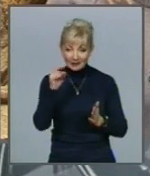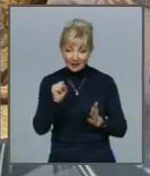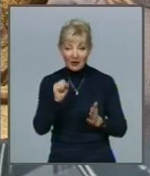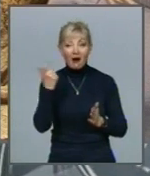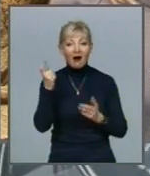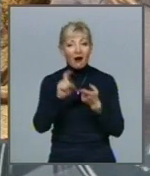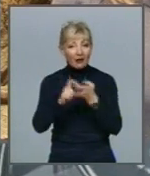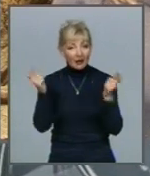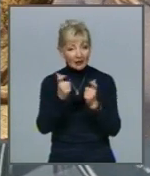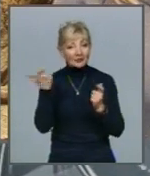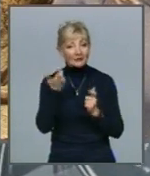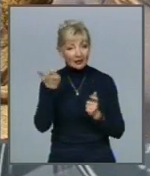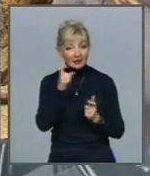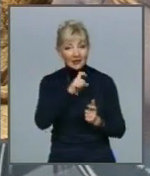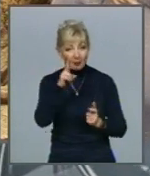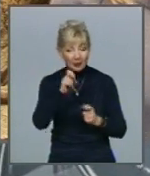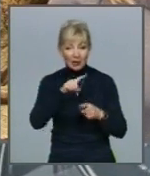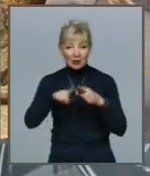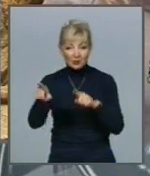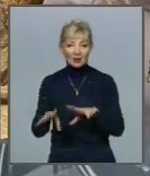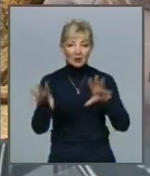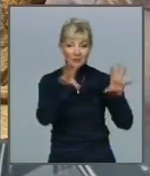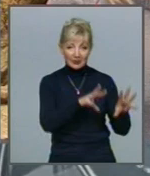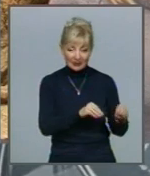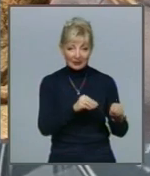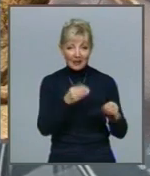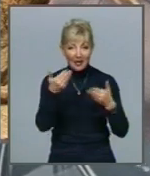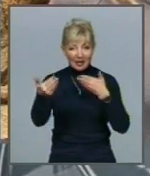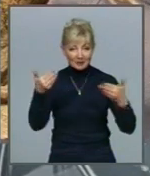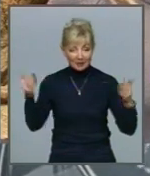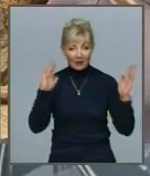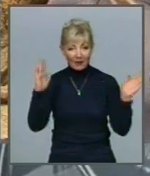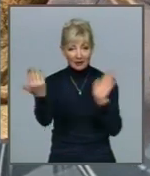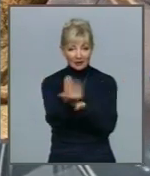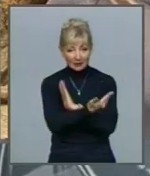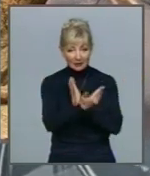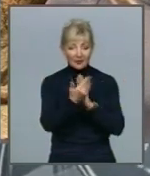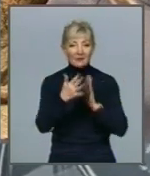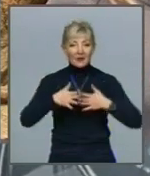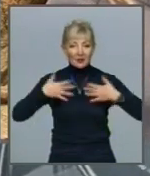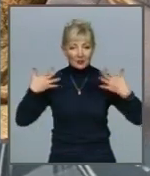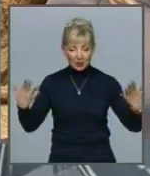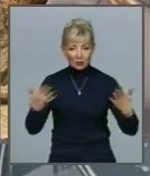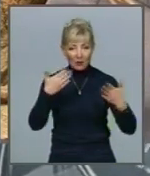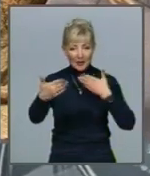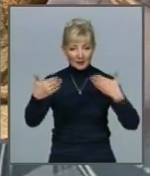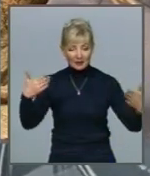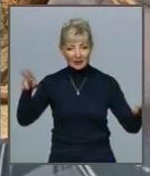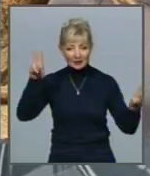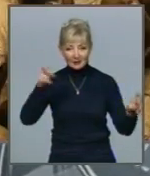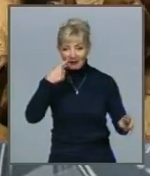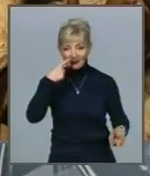Харківському зоопарку І невдовзі пара переселиться до експозиційних вольєрів Частини великої експозиції під назвою